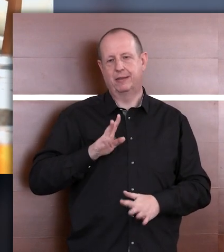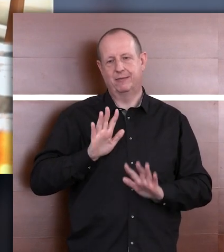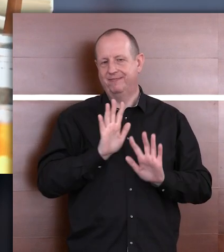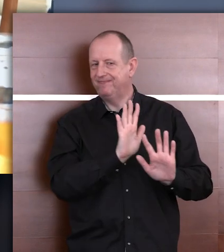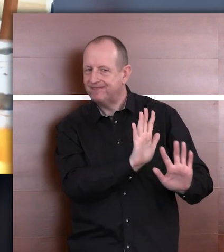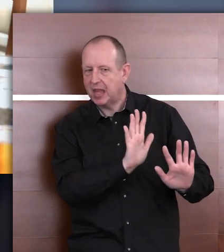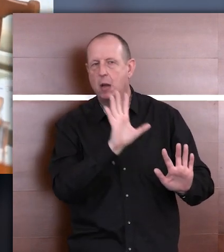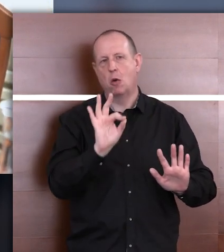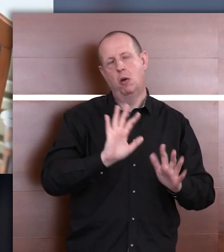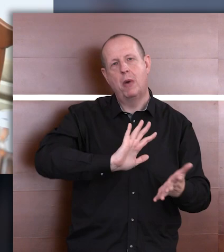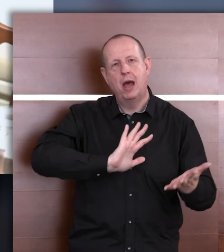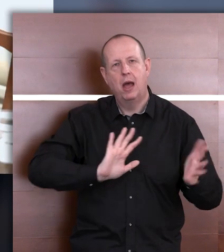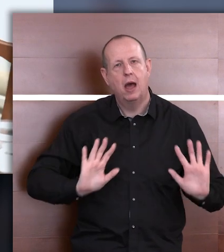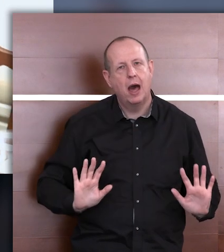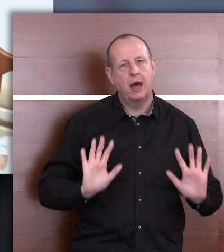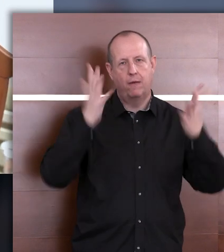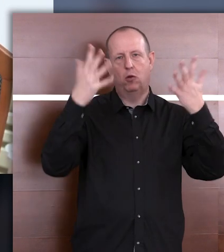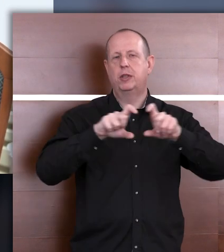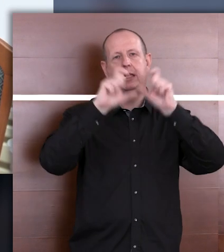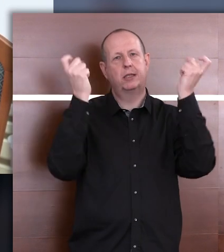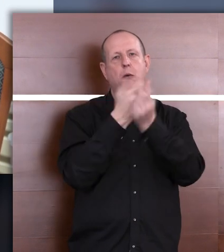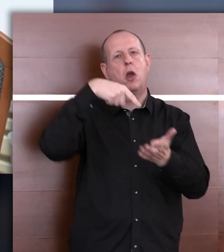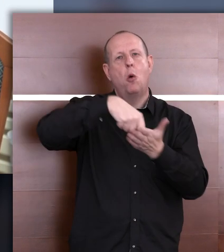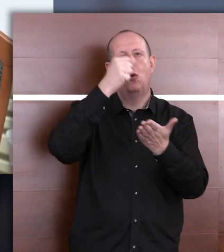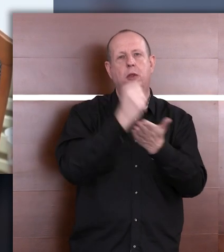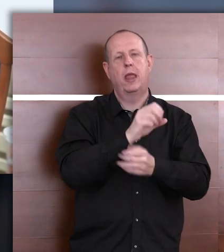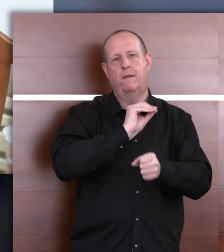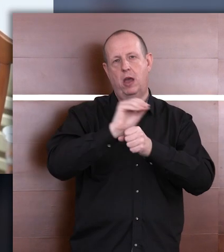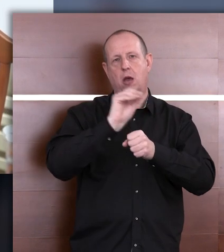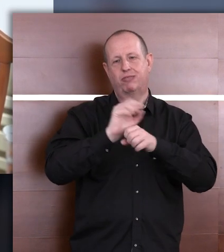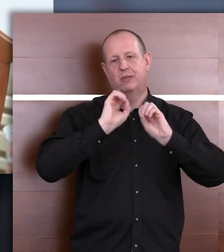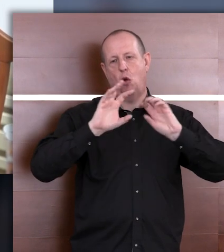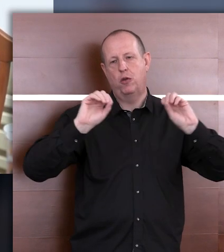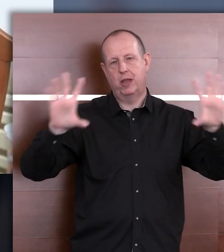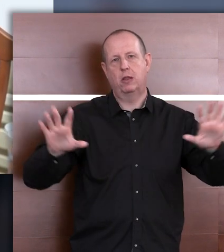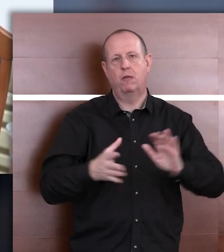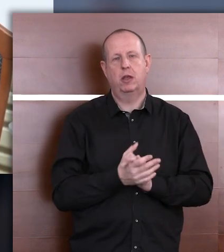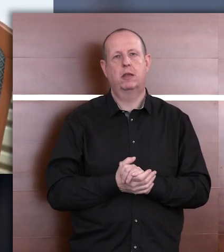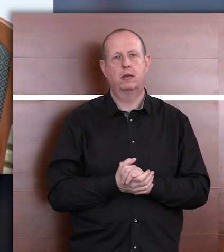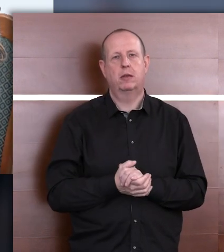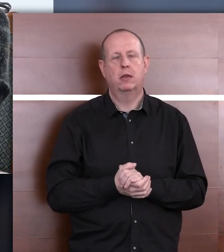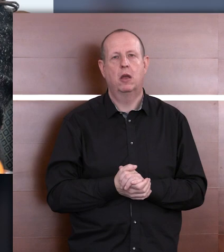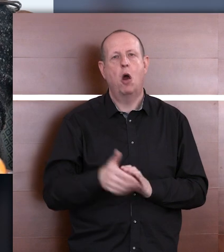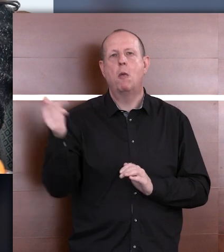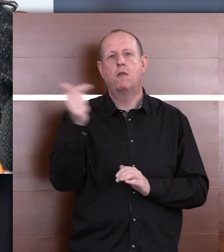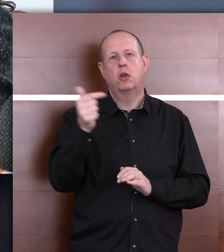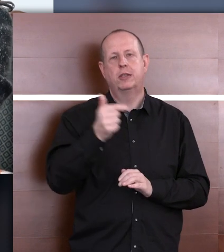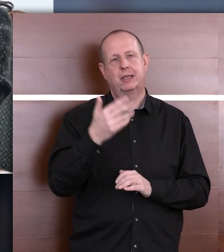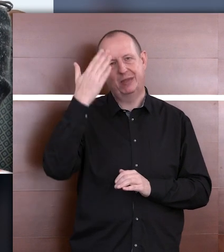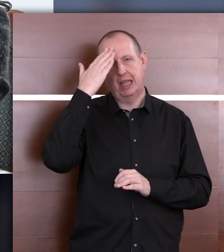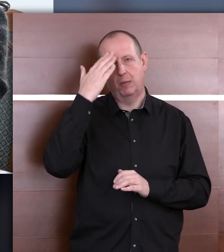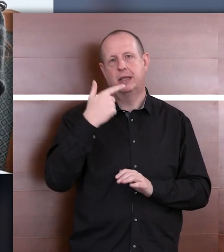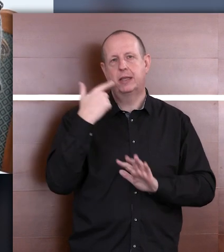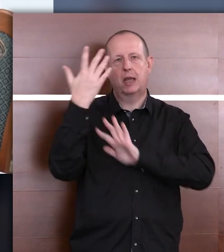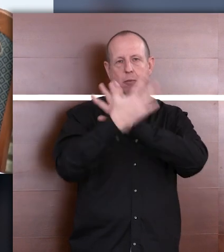całej ustawy oświatowej, tak? To nakładanie tego obowiązku znajomości polskiego języka migowego na takim poziomie